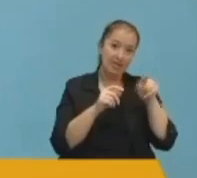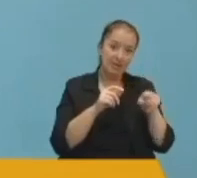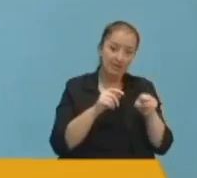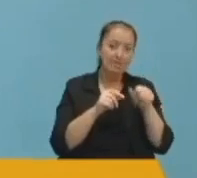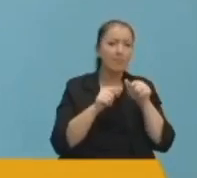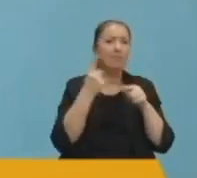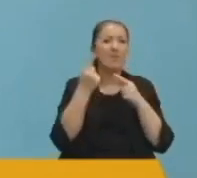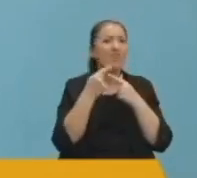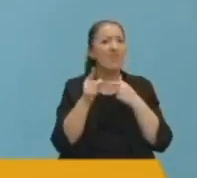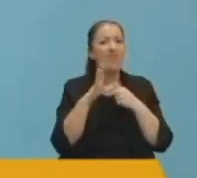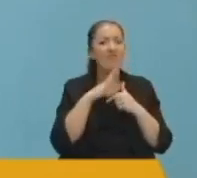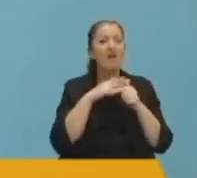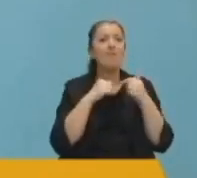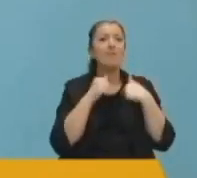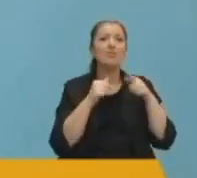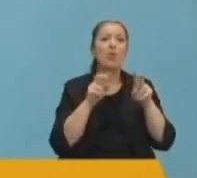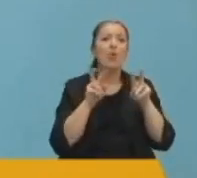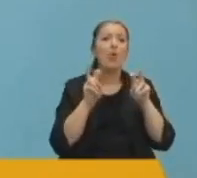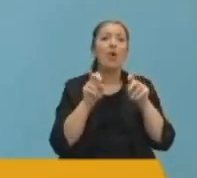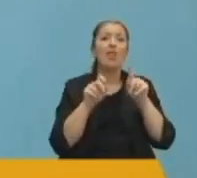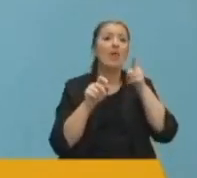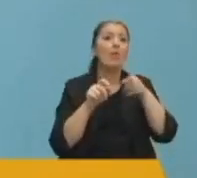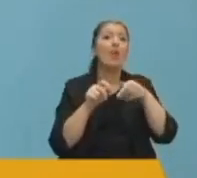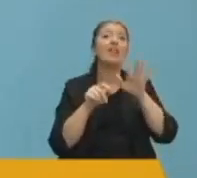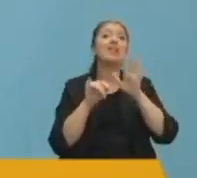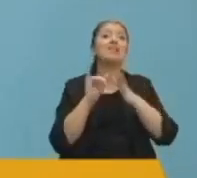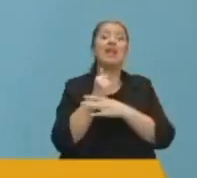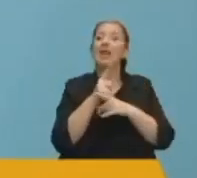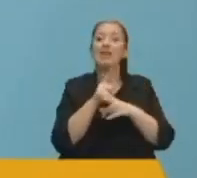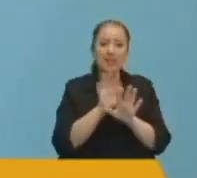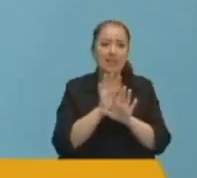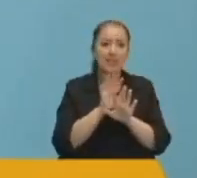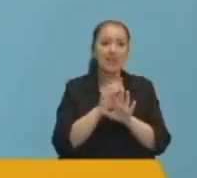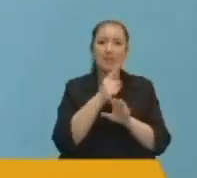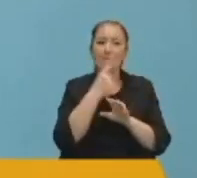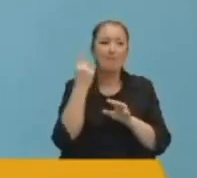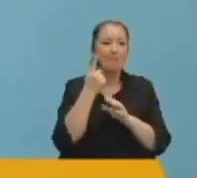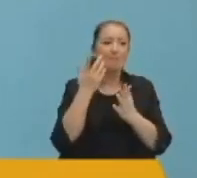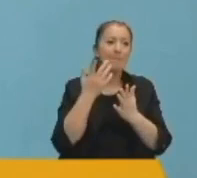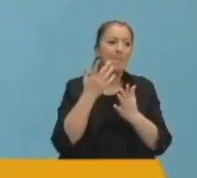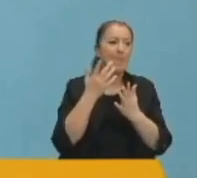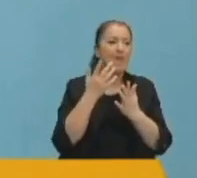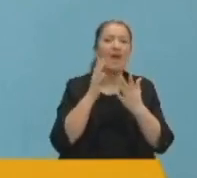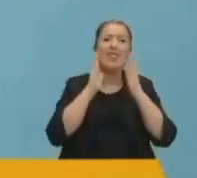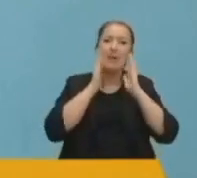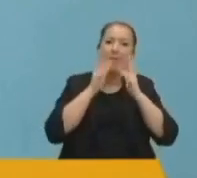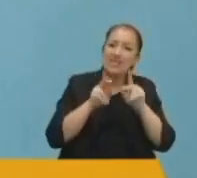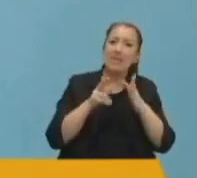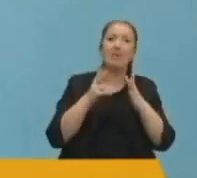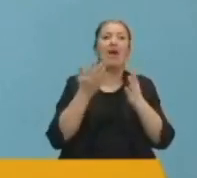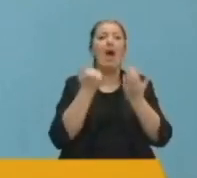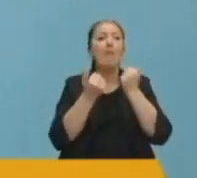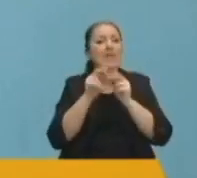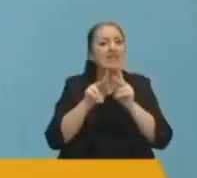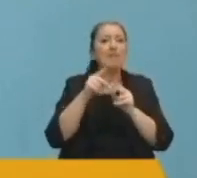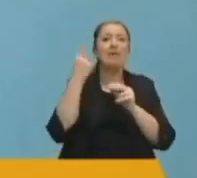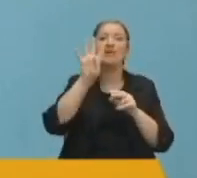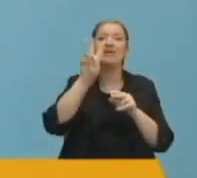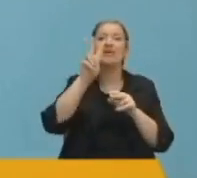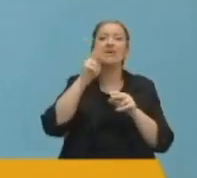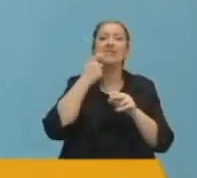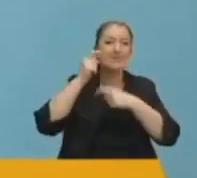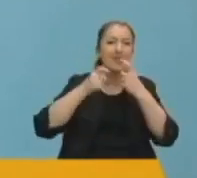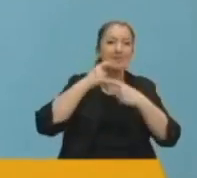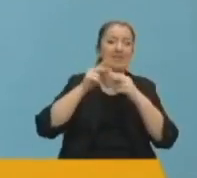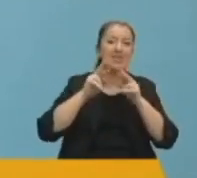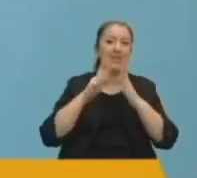bir farklılık var biz meseleye öyle bakmıyoruz. Mesele sadece bir sanat icrası değil ibadet düşüncesiyle yapılan 747 yıllık bir geleneğin bugünkü